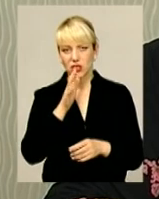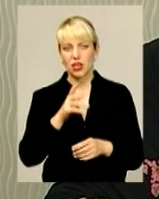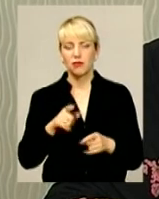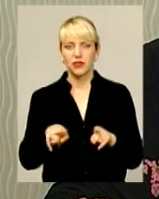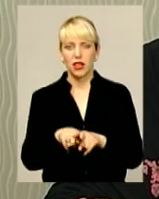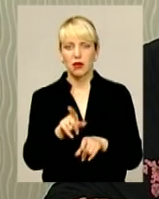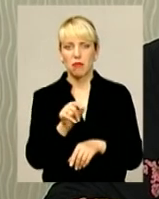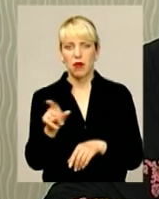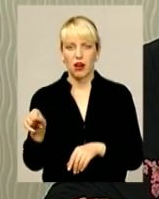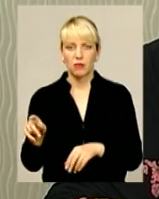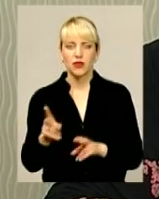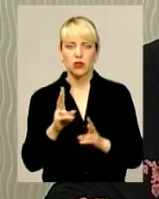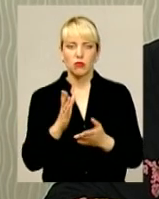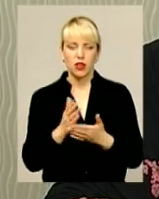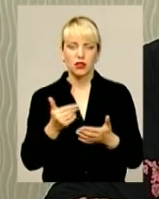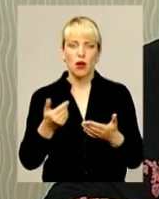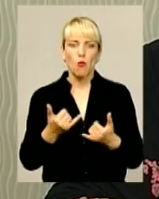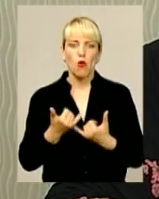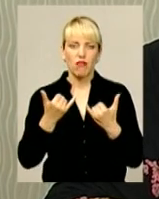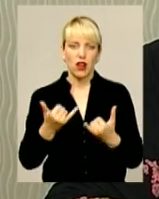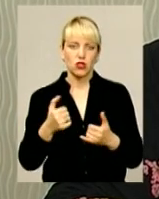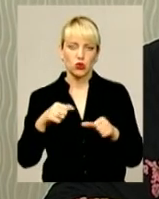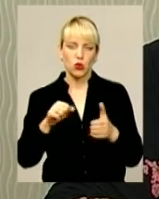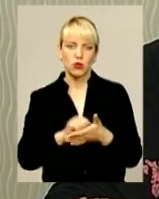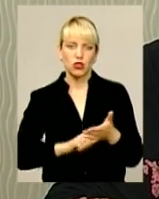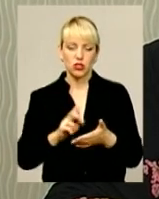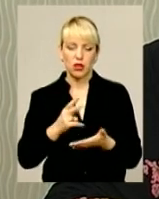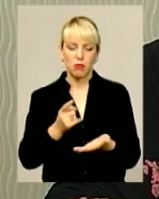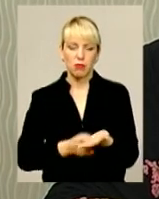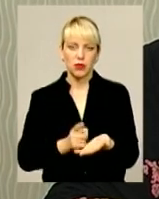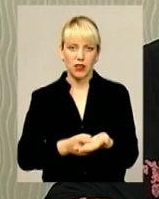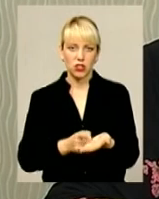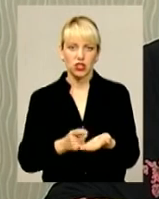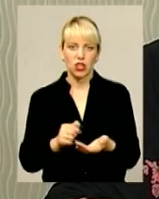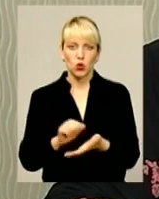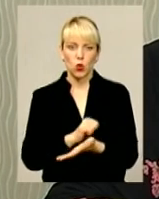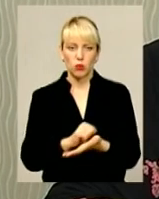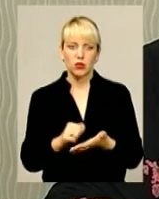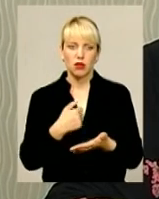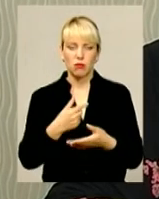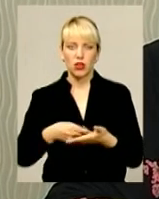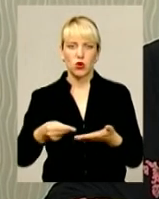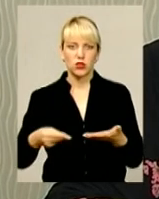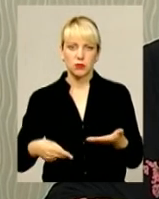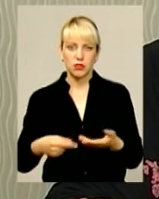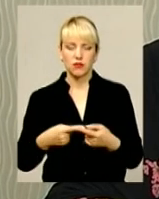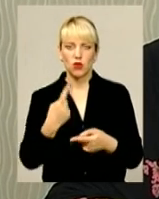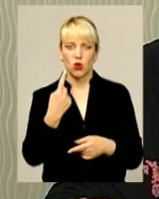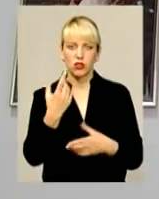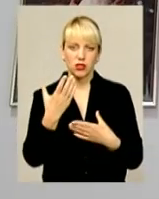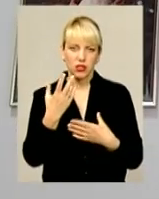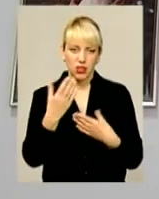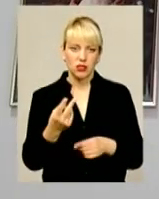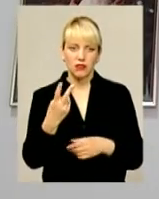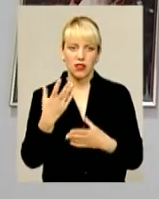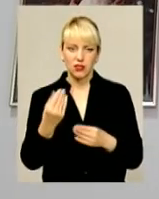які мали цю поважну причину, яка була підтверджена документально, так як визначена законодавством, ми розписали протягом одного-двух днів, а